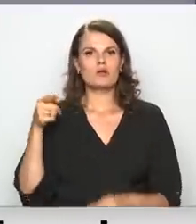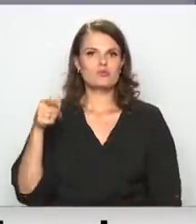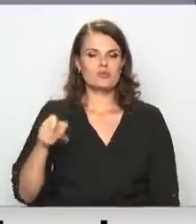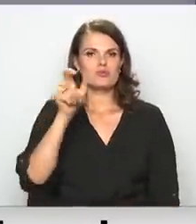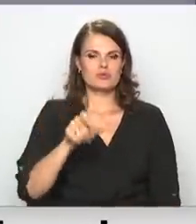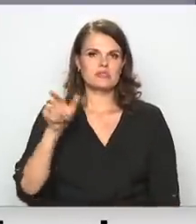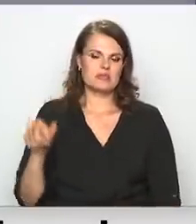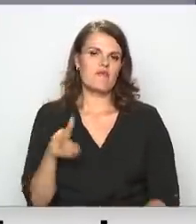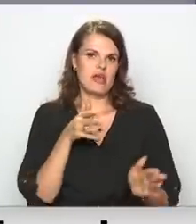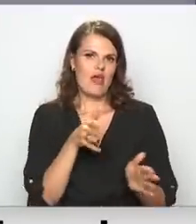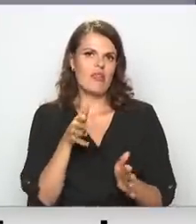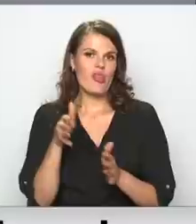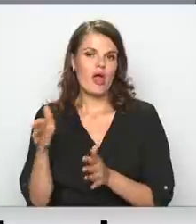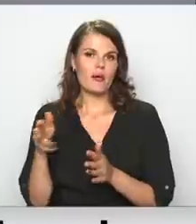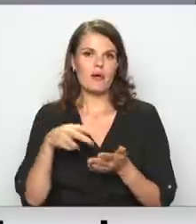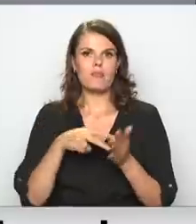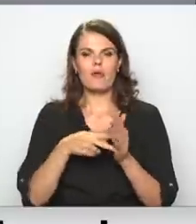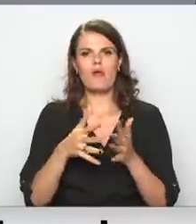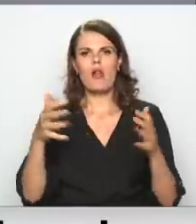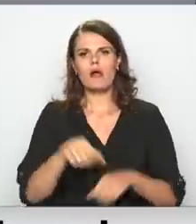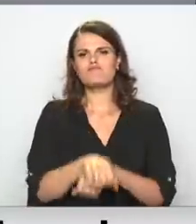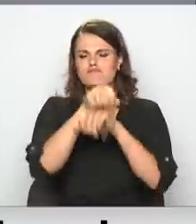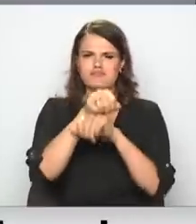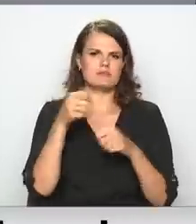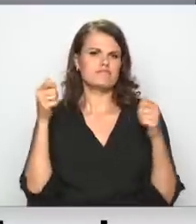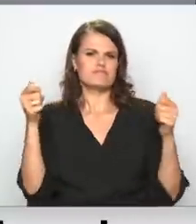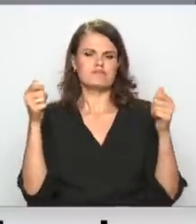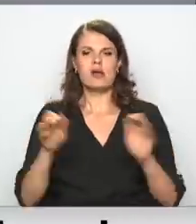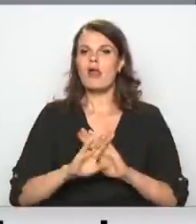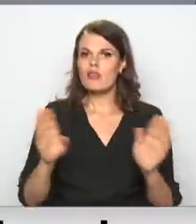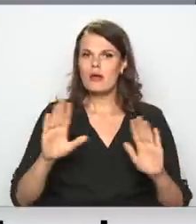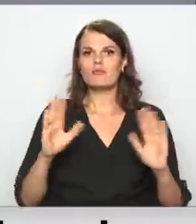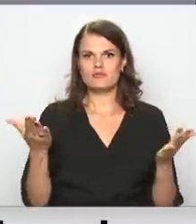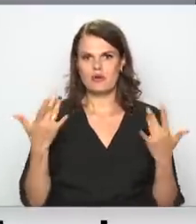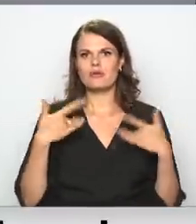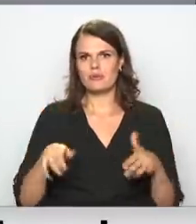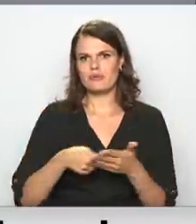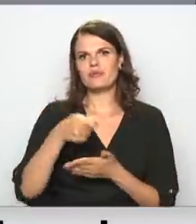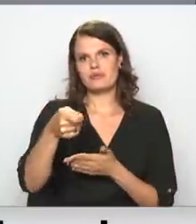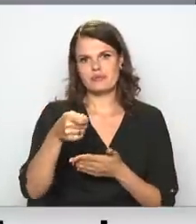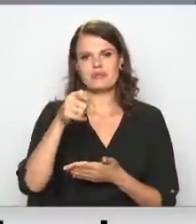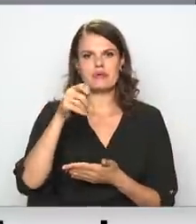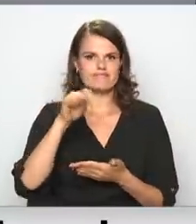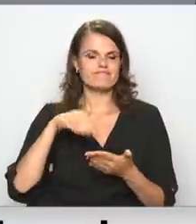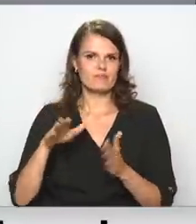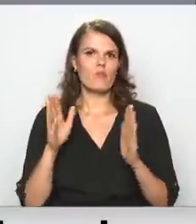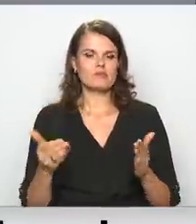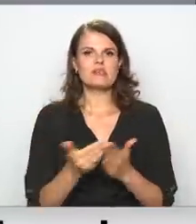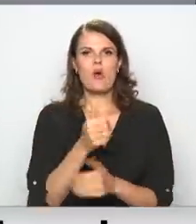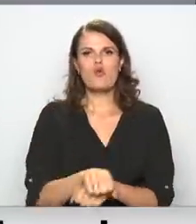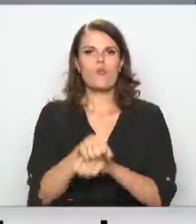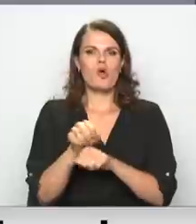cilvēku. Prognozēts, ka masveida piketi nav gaidāmi, bet lielais atlūgumu skaits būšot jauna protesta forma.